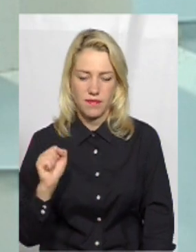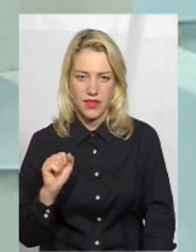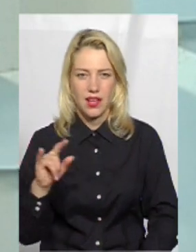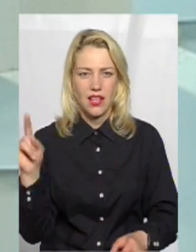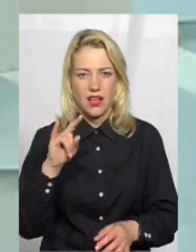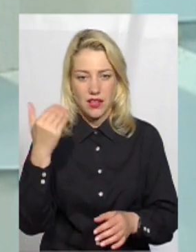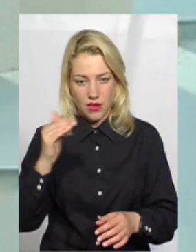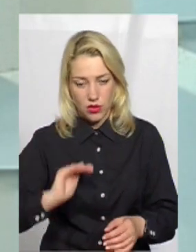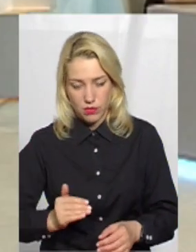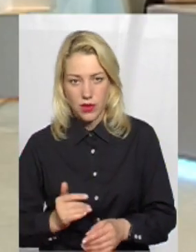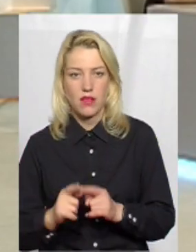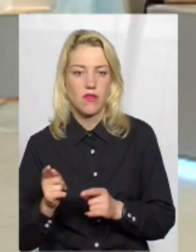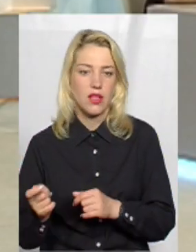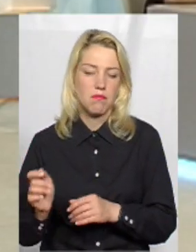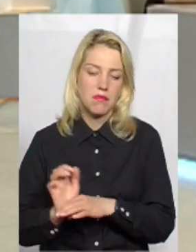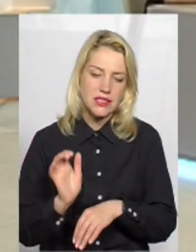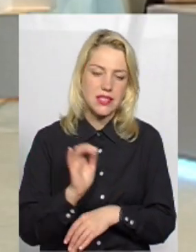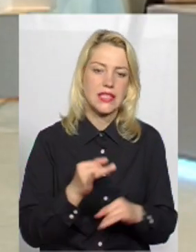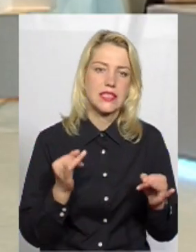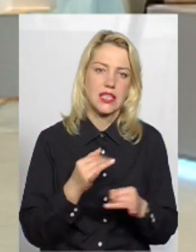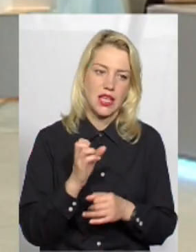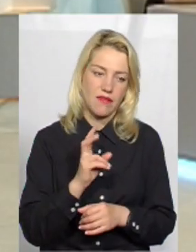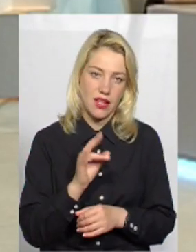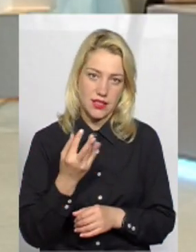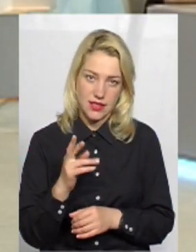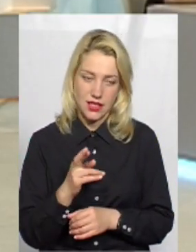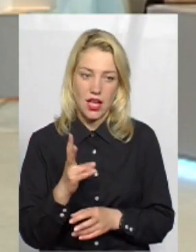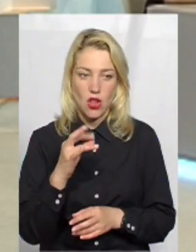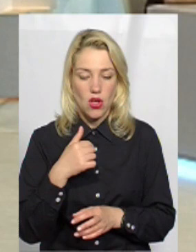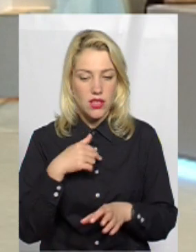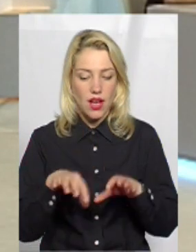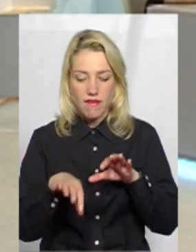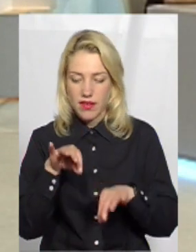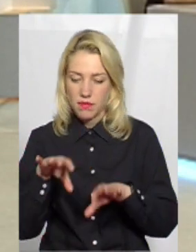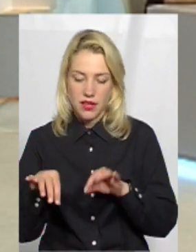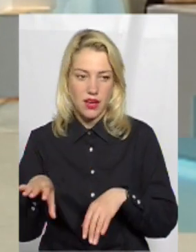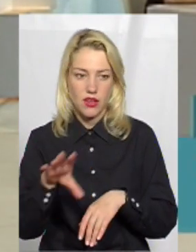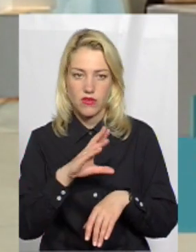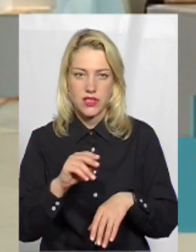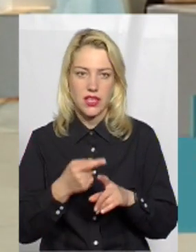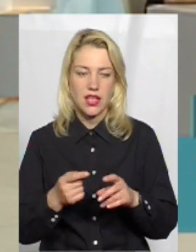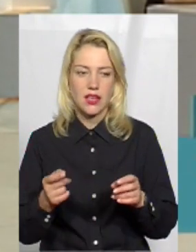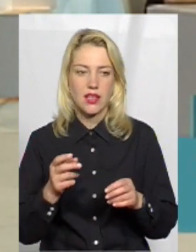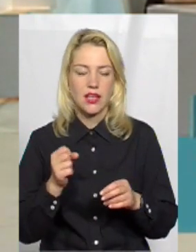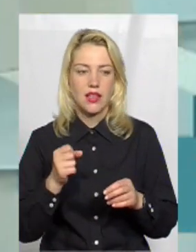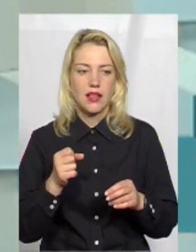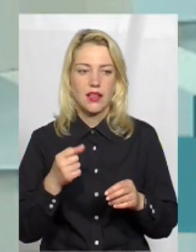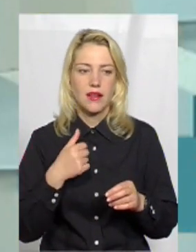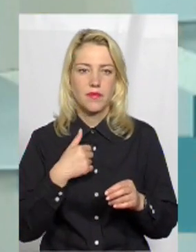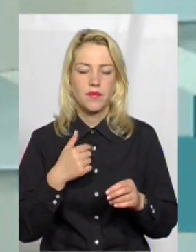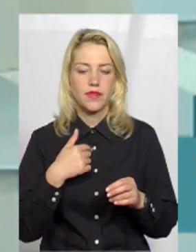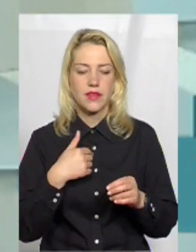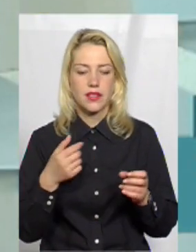присилають якісь цікаві акції. Але, зазвичай, я вибираю все на скайсканері, тому що в мене складні